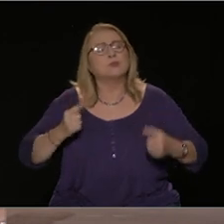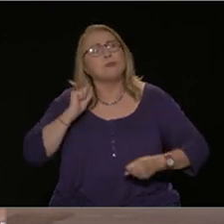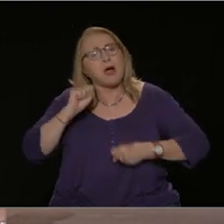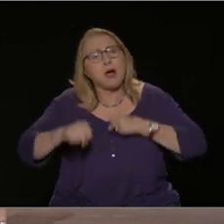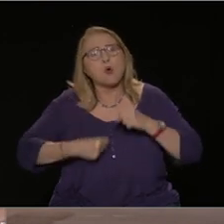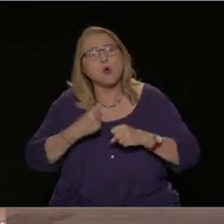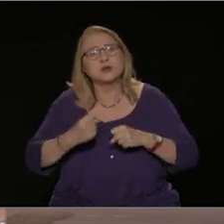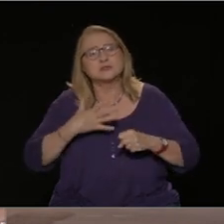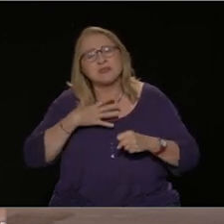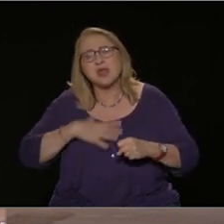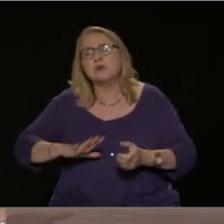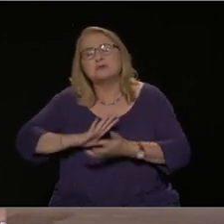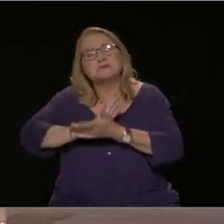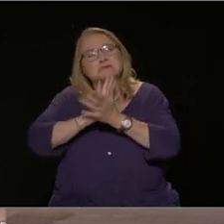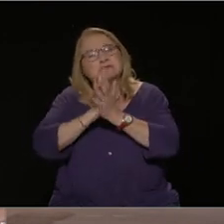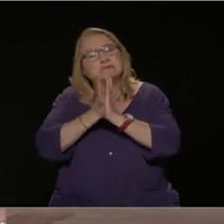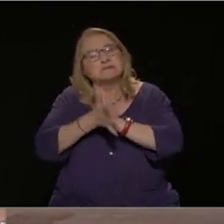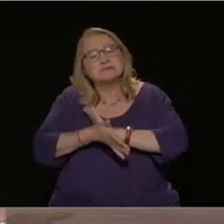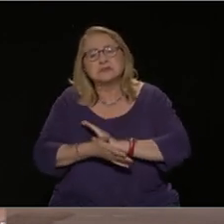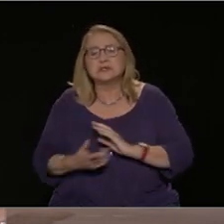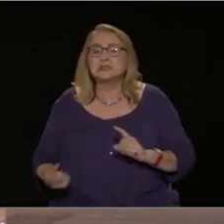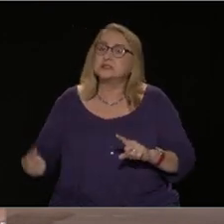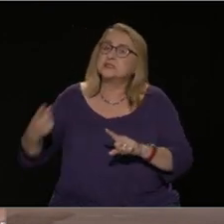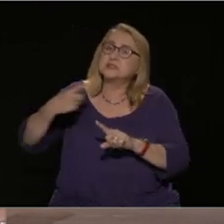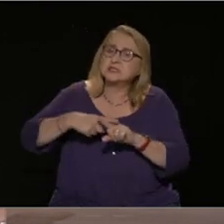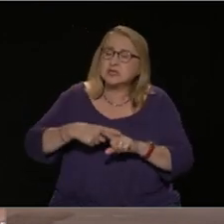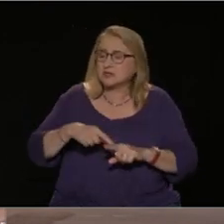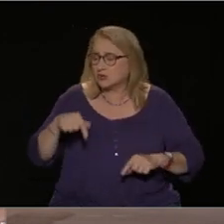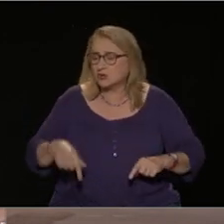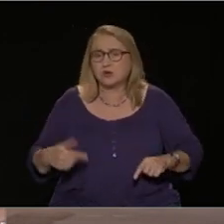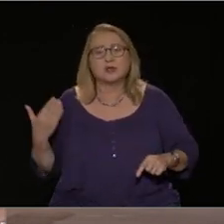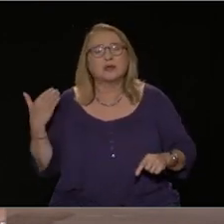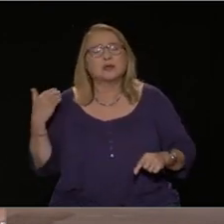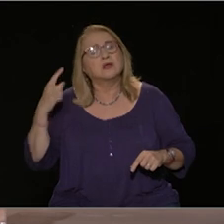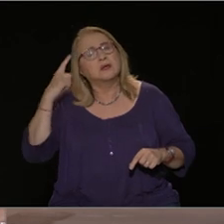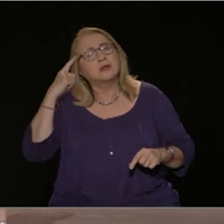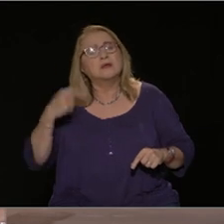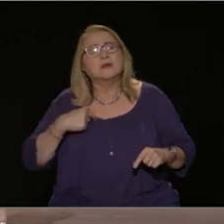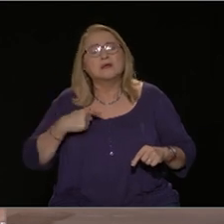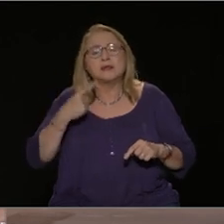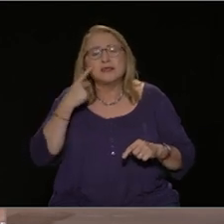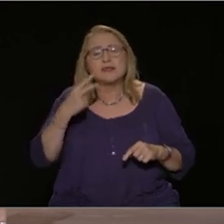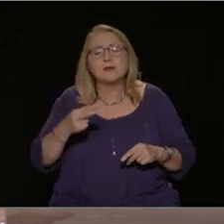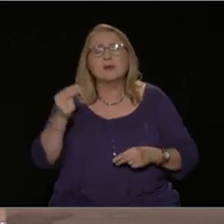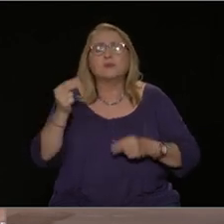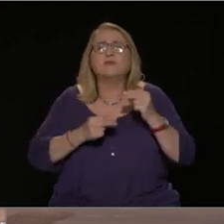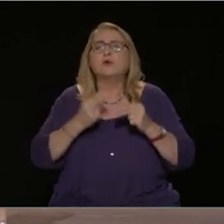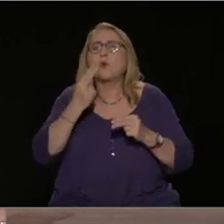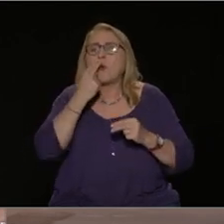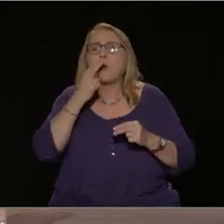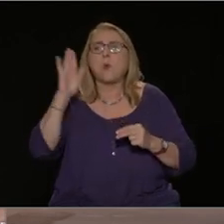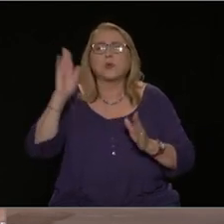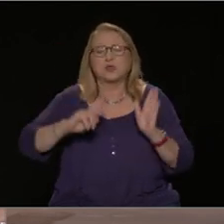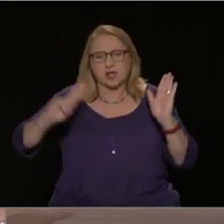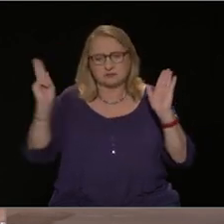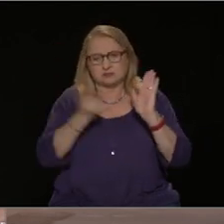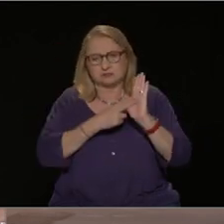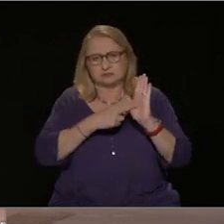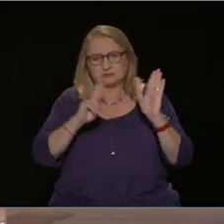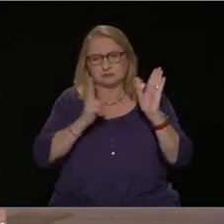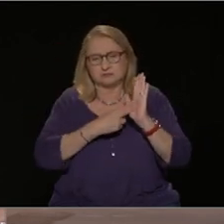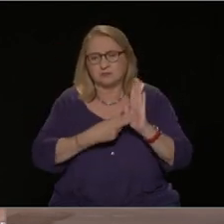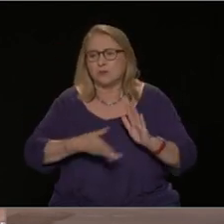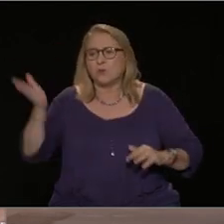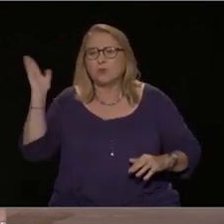ήρθαν τα πρόσφατα γεγονότα να μας υπενθυμίσουν και το πρόβλημα των διάφορων χουντικού τύπου απαγορεύσεων και προστήμων,